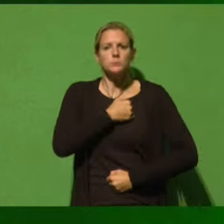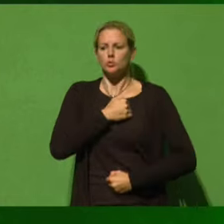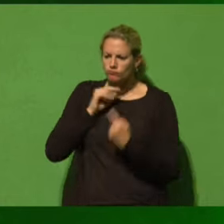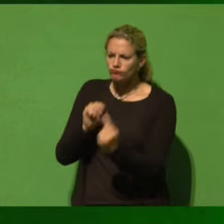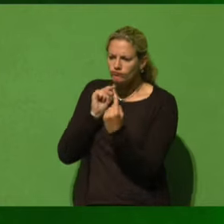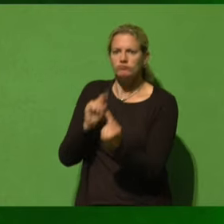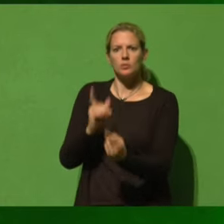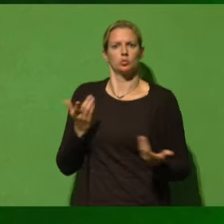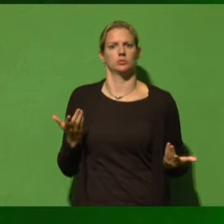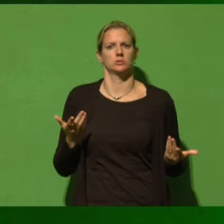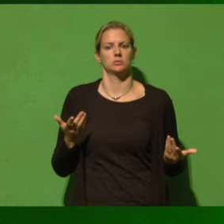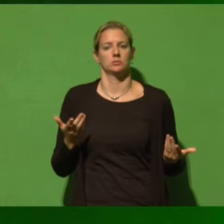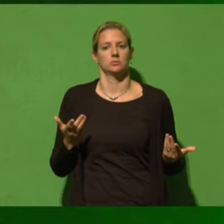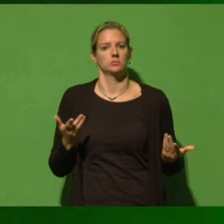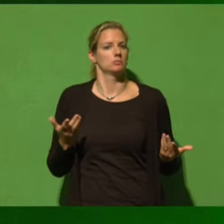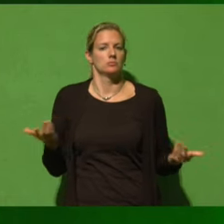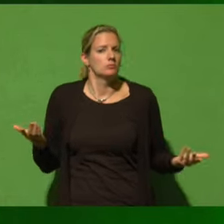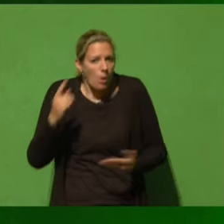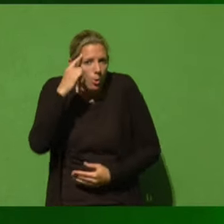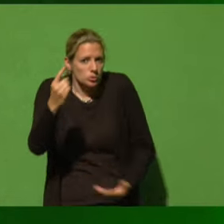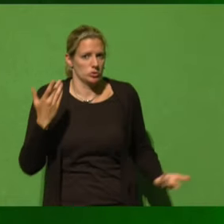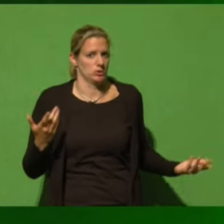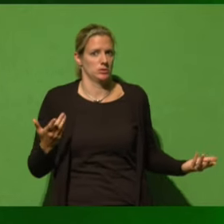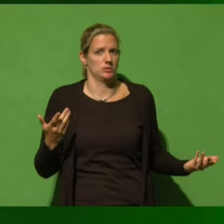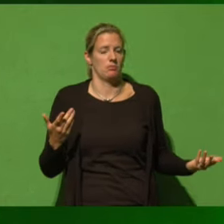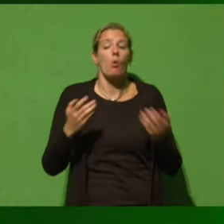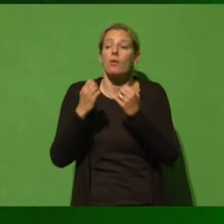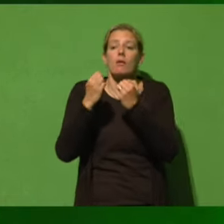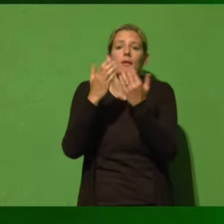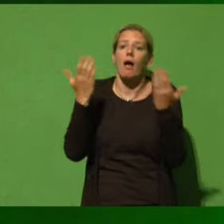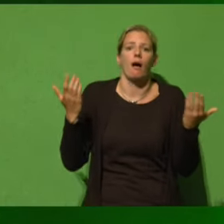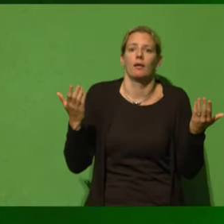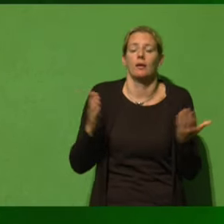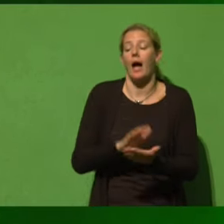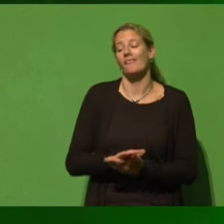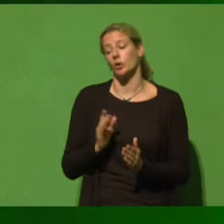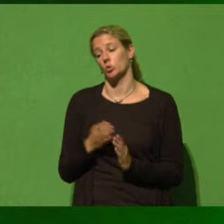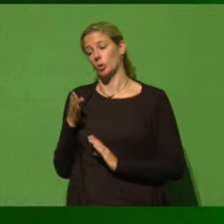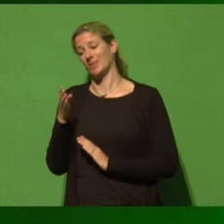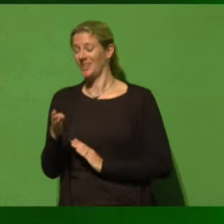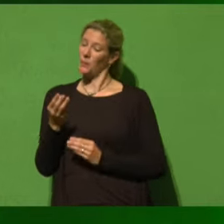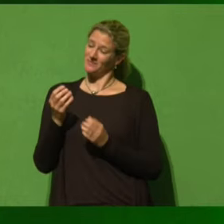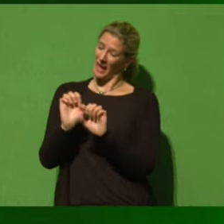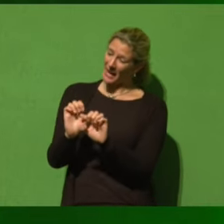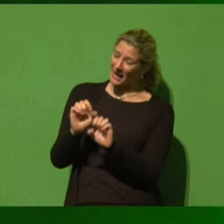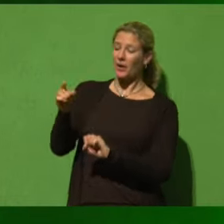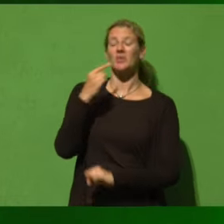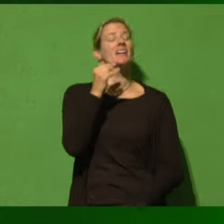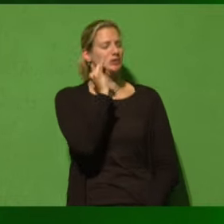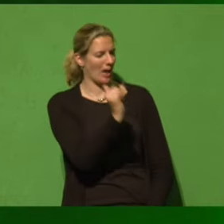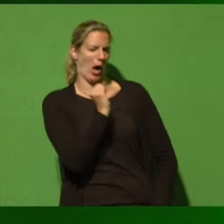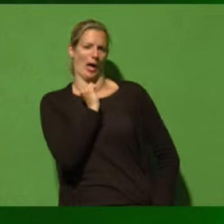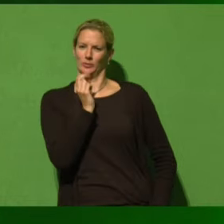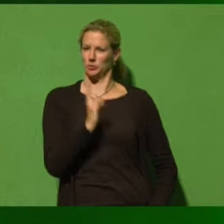vollkommen logisch. Und es wäre ja auch ungewöhnlich, wenn man einfach nur mit denen reden müsste. Und dann sagt plötzlich